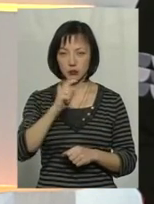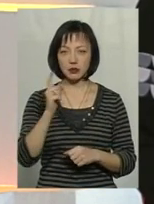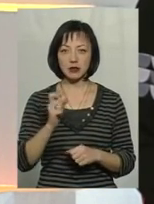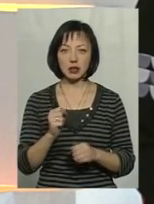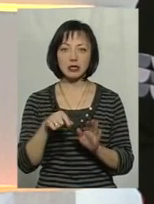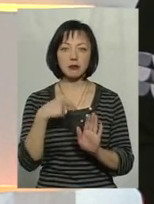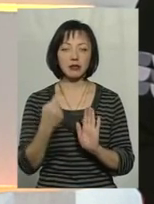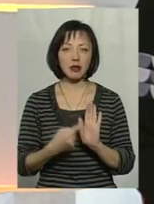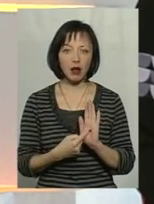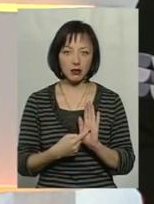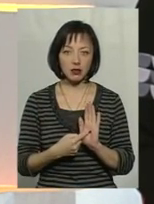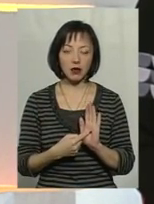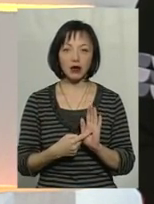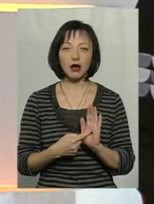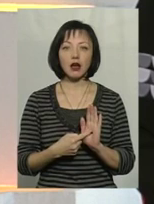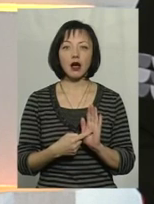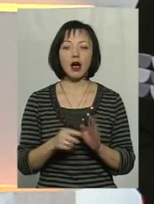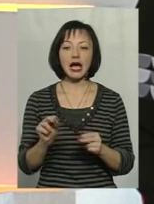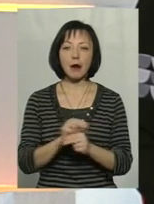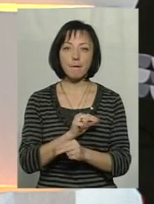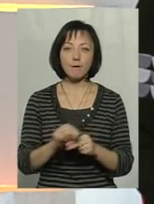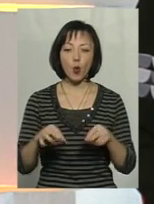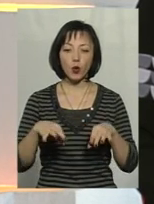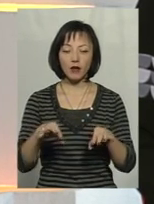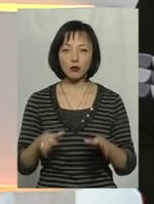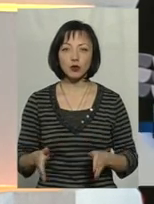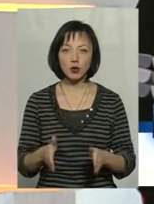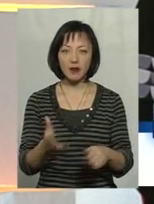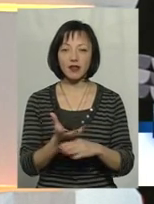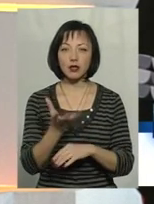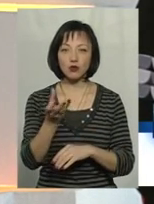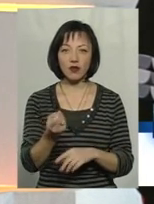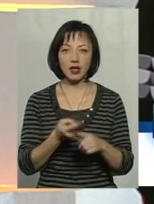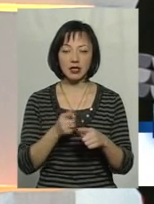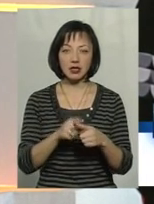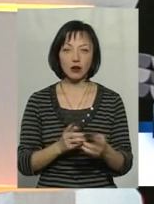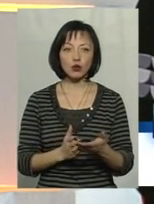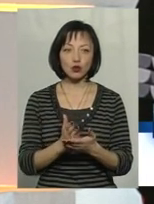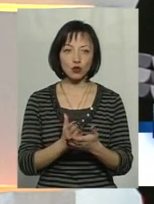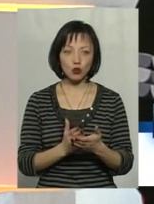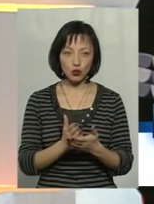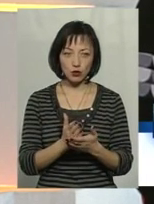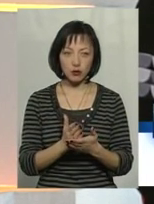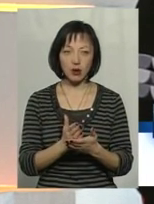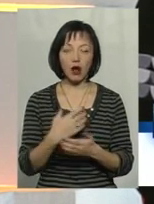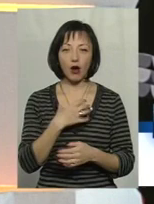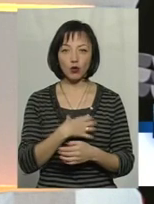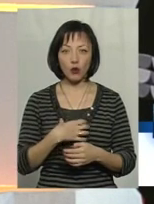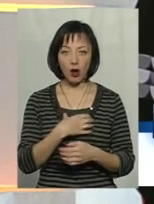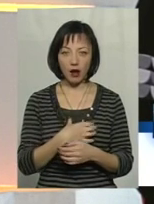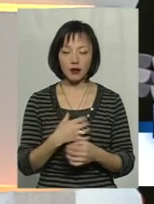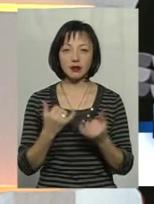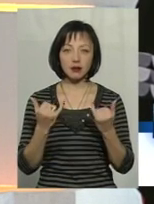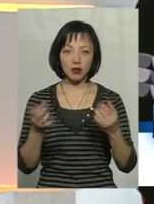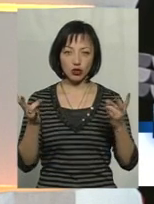запитання. Питання ремонту автомобільних доріг, фінансування даної служби досить актуальне і на